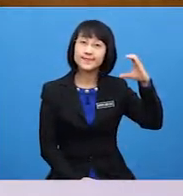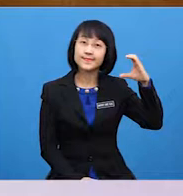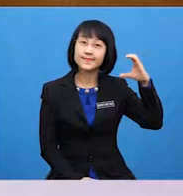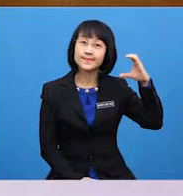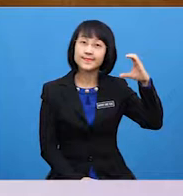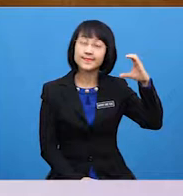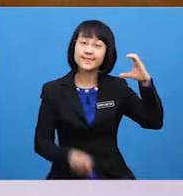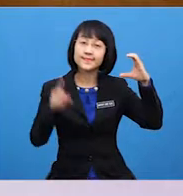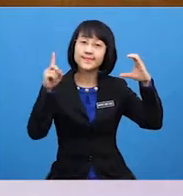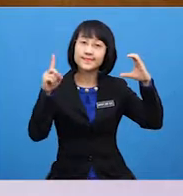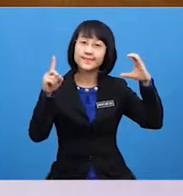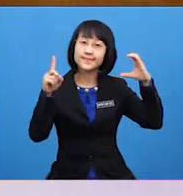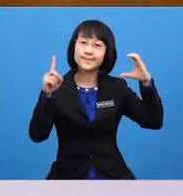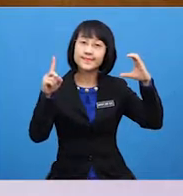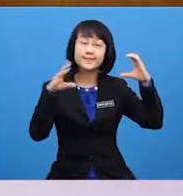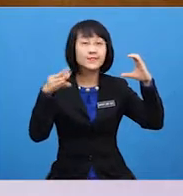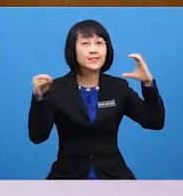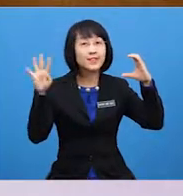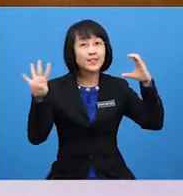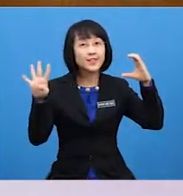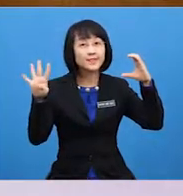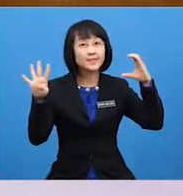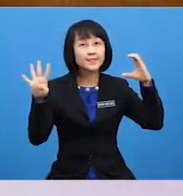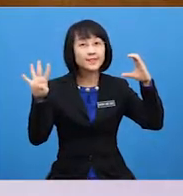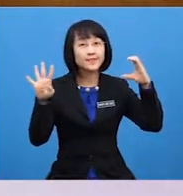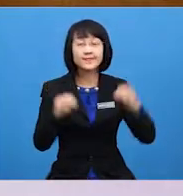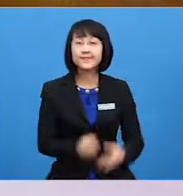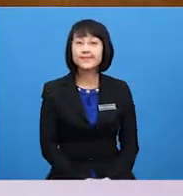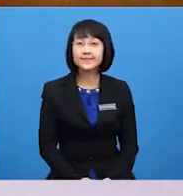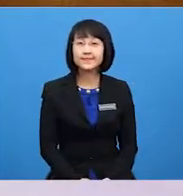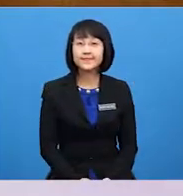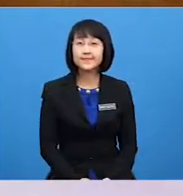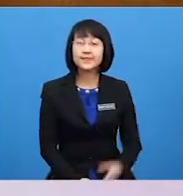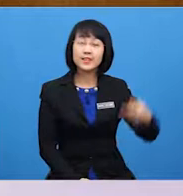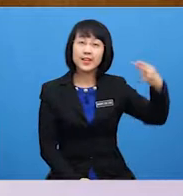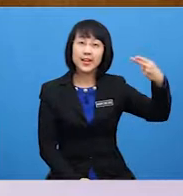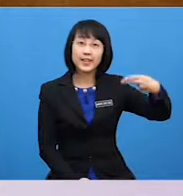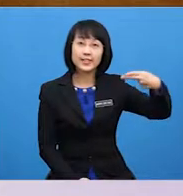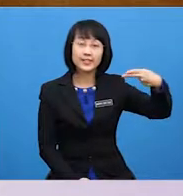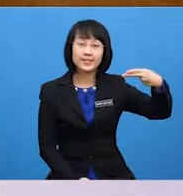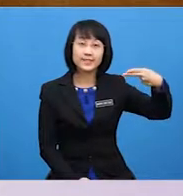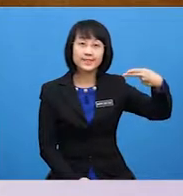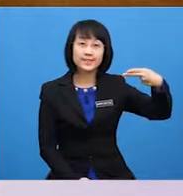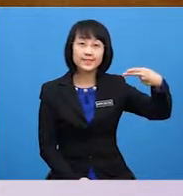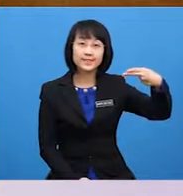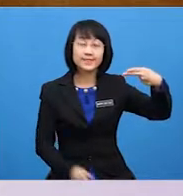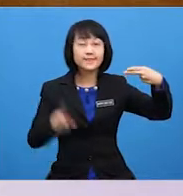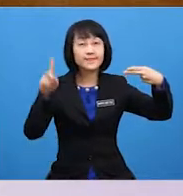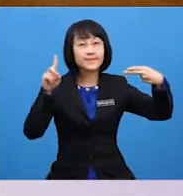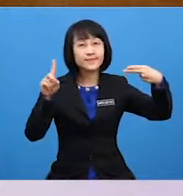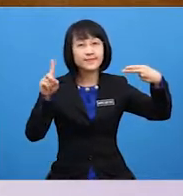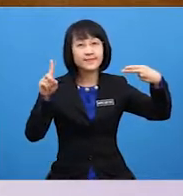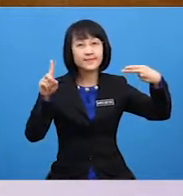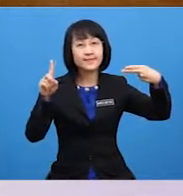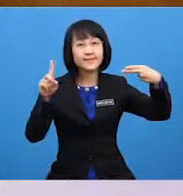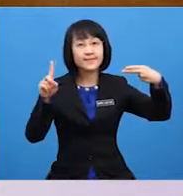1, and 4 Letter H is 1,